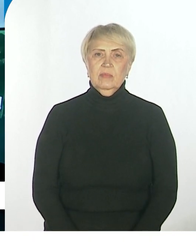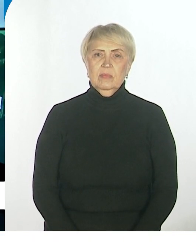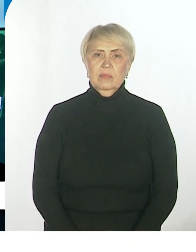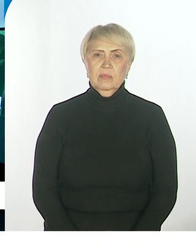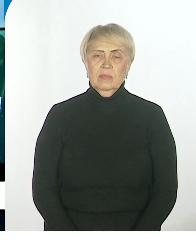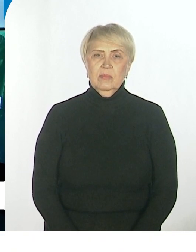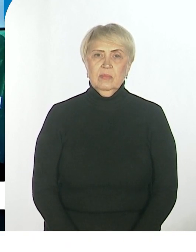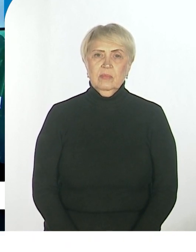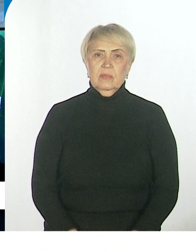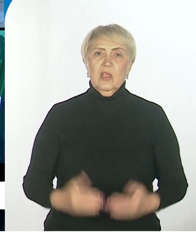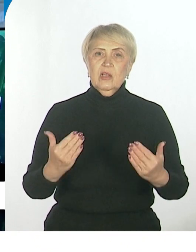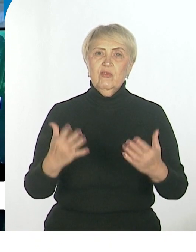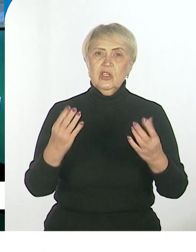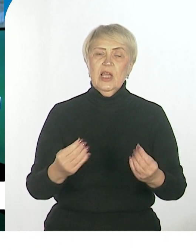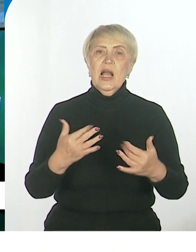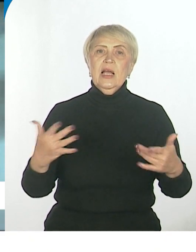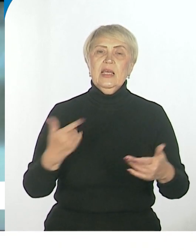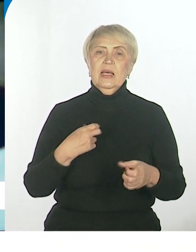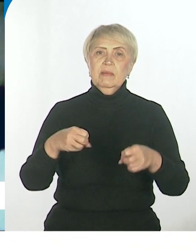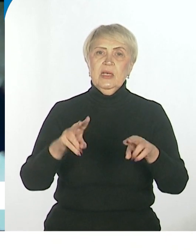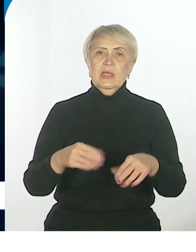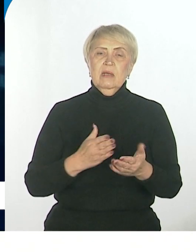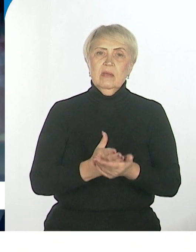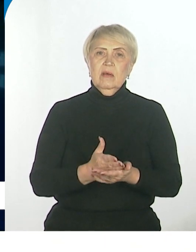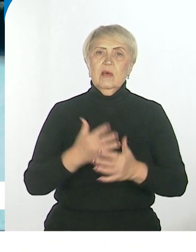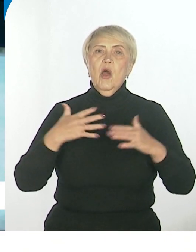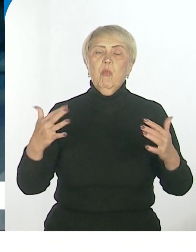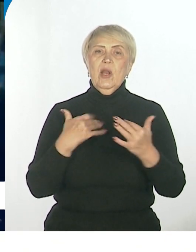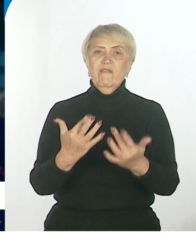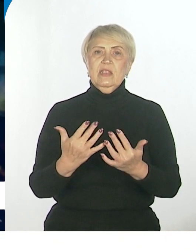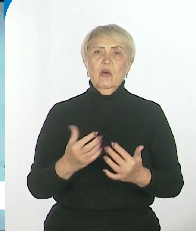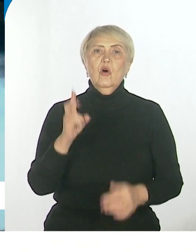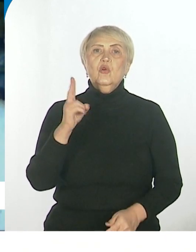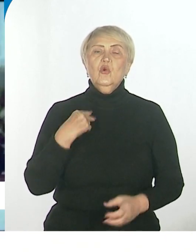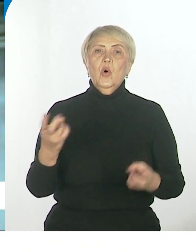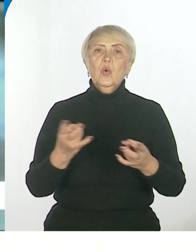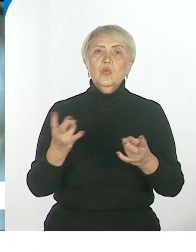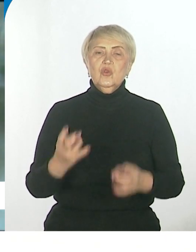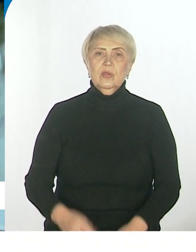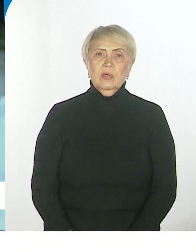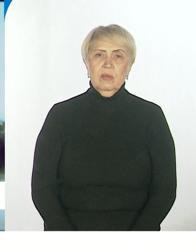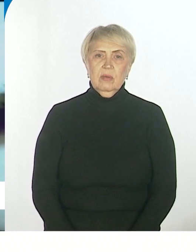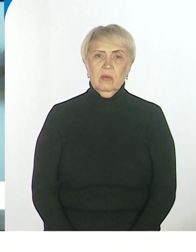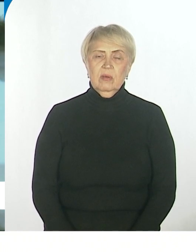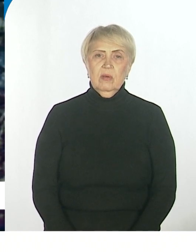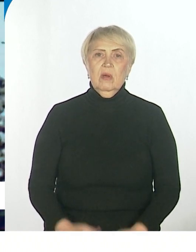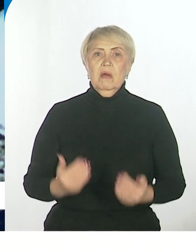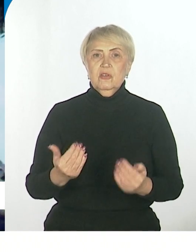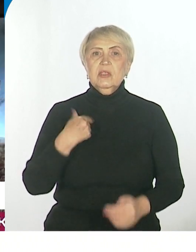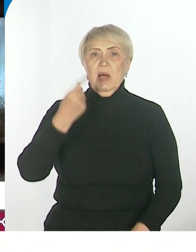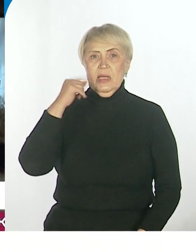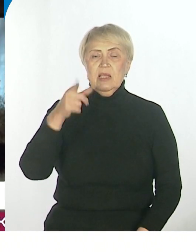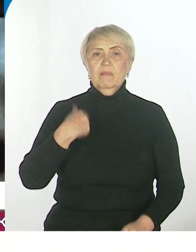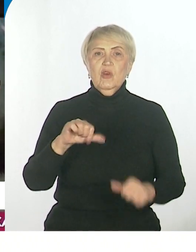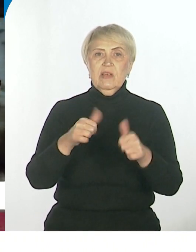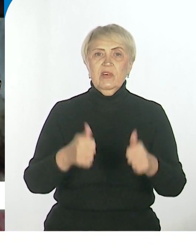На сегодняшний день какие специальности военные наиболее востребованы? Кто нужен? Сейчас мы знаем, что в